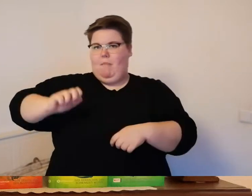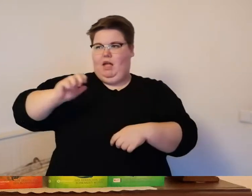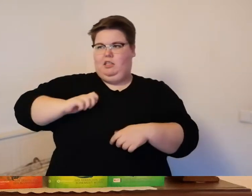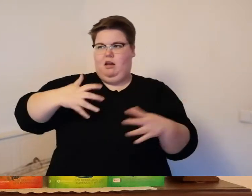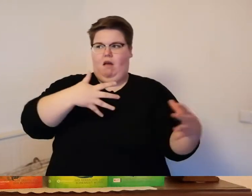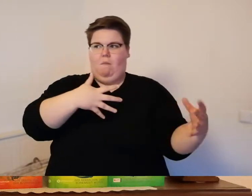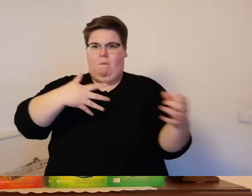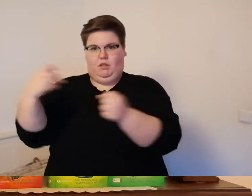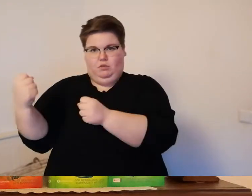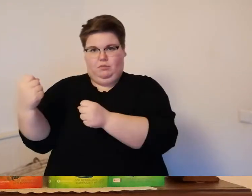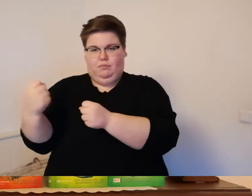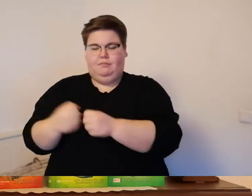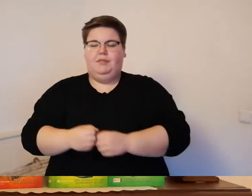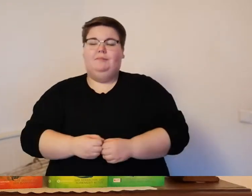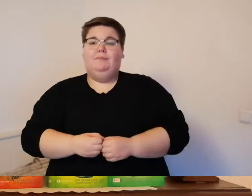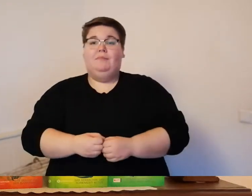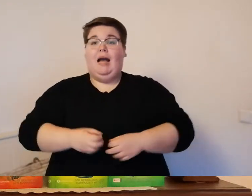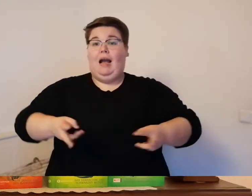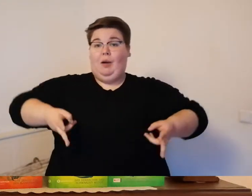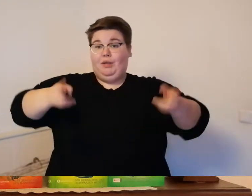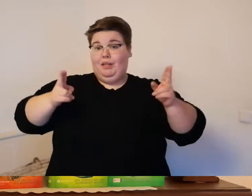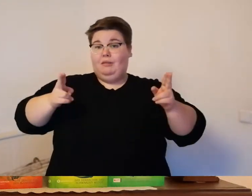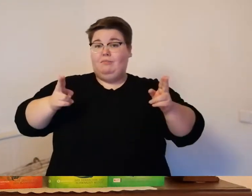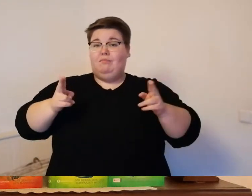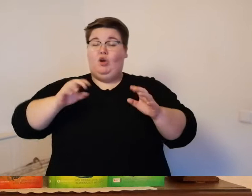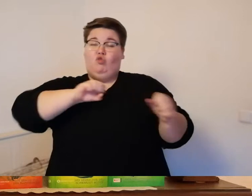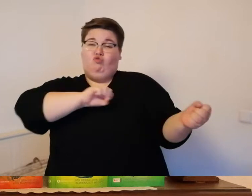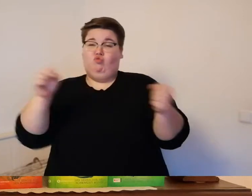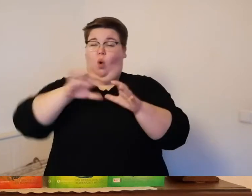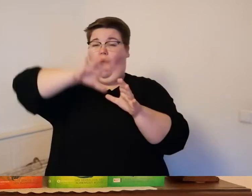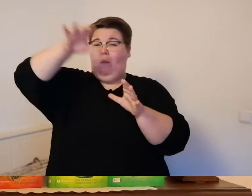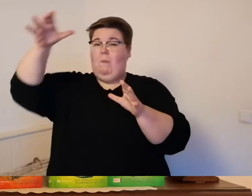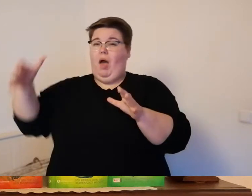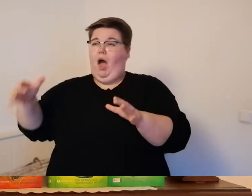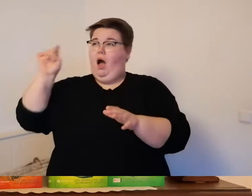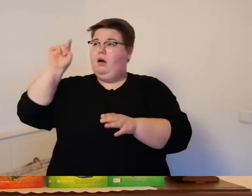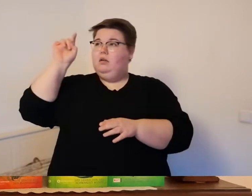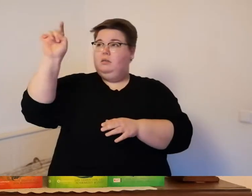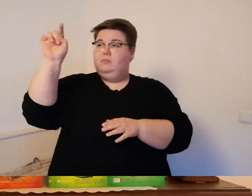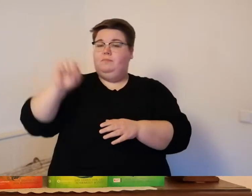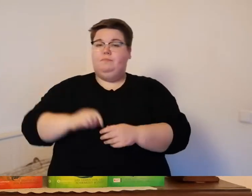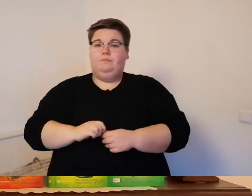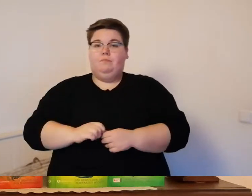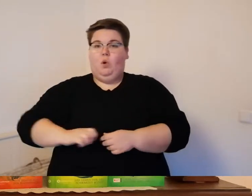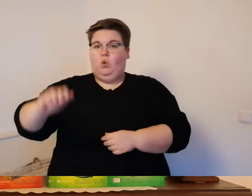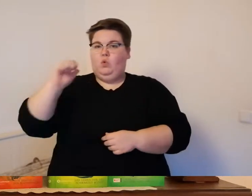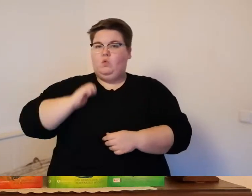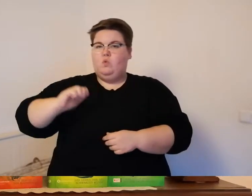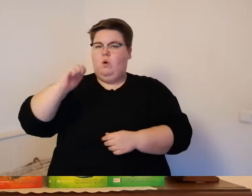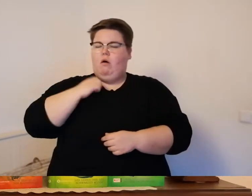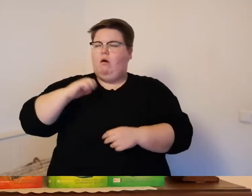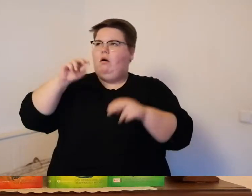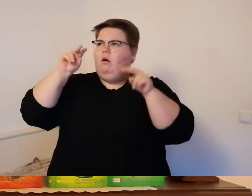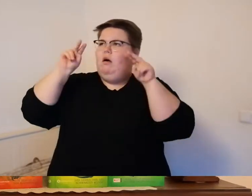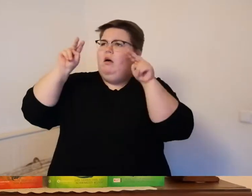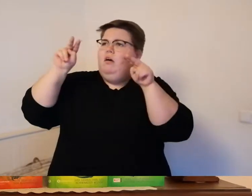auf dem sturmberg verzweifelt blickten die jungen dem greif nach dann sahen sie